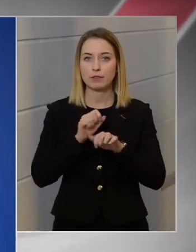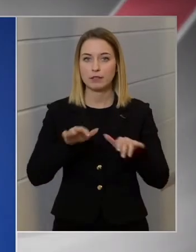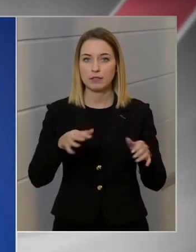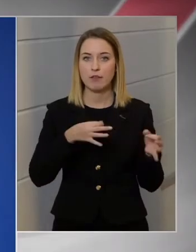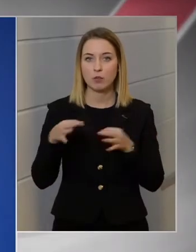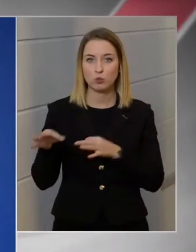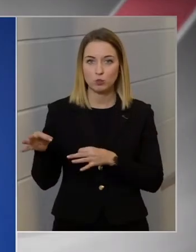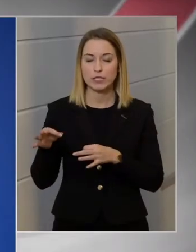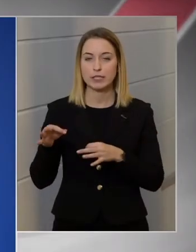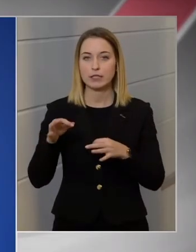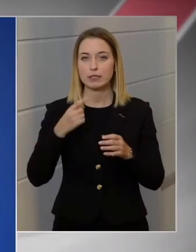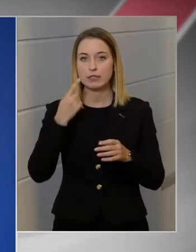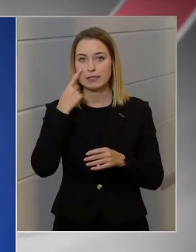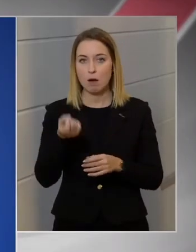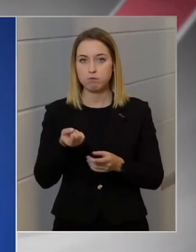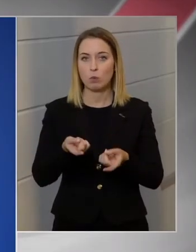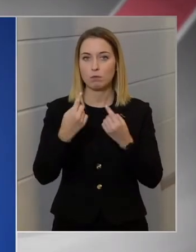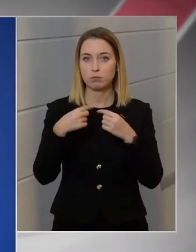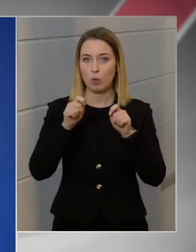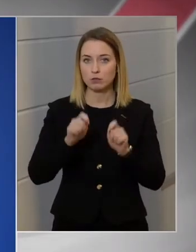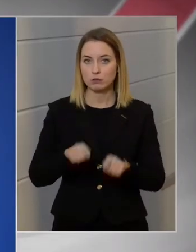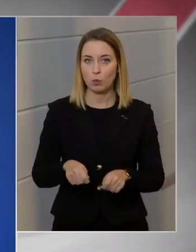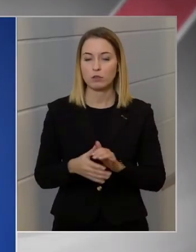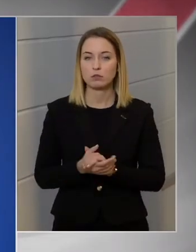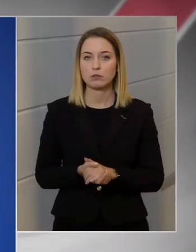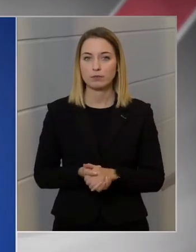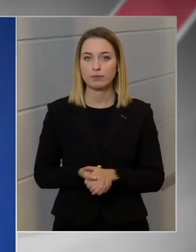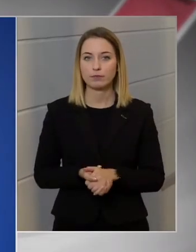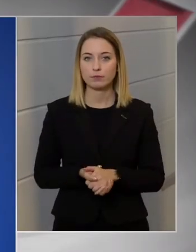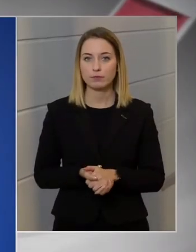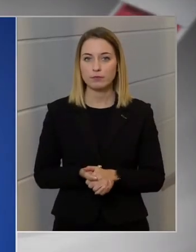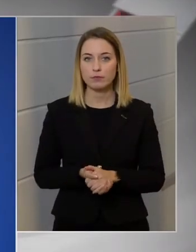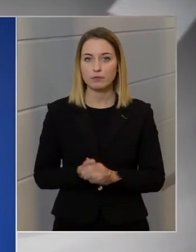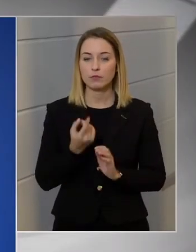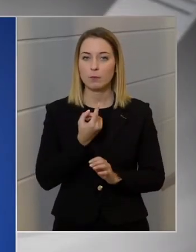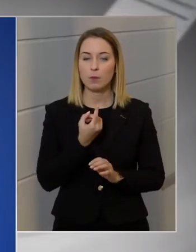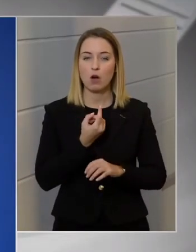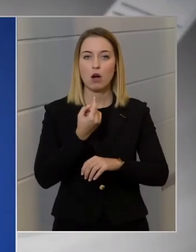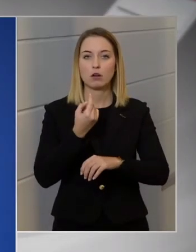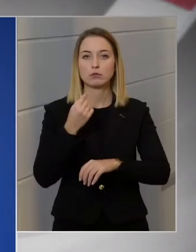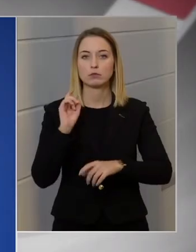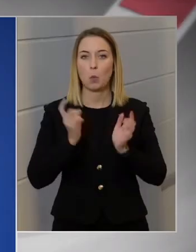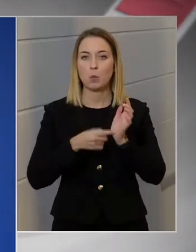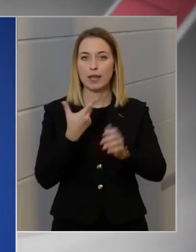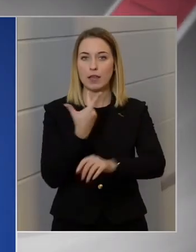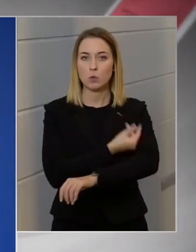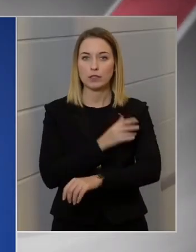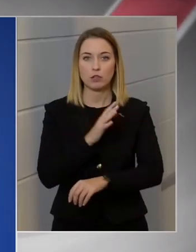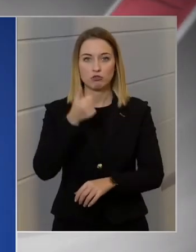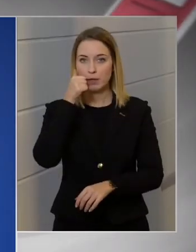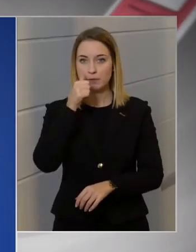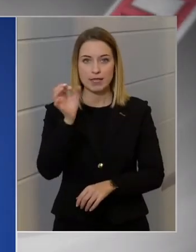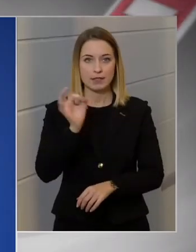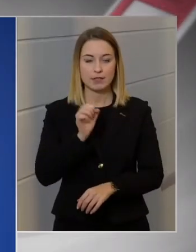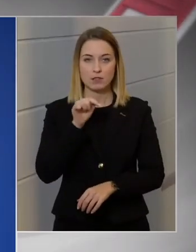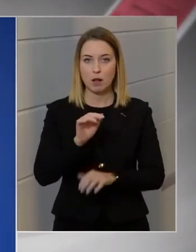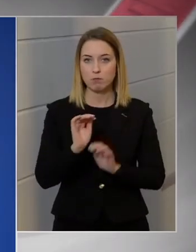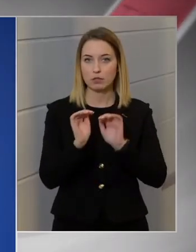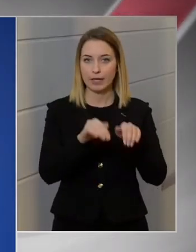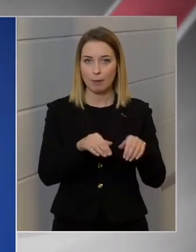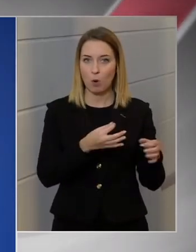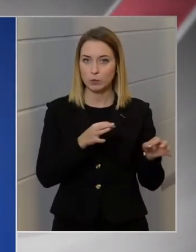alapján döntem közvéleménykutatások alapján, mert maga a kötelezőoltás az mondjuk nem egy százszázaléban támogatott